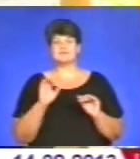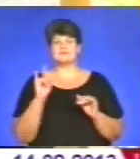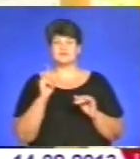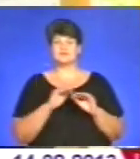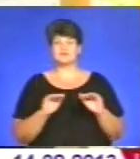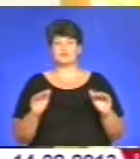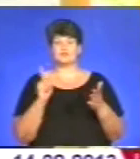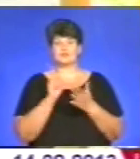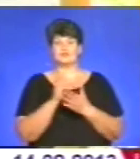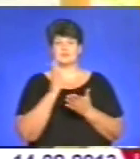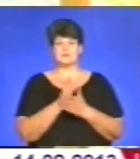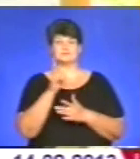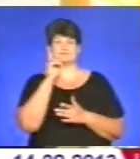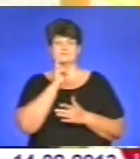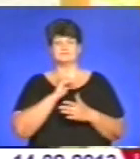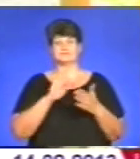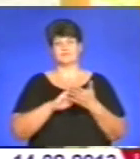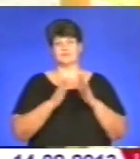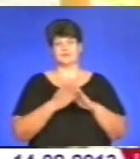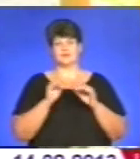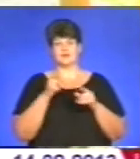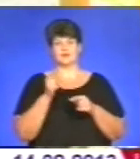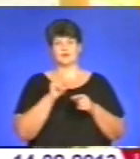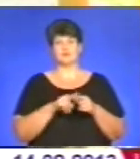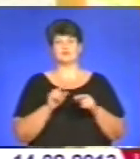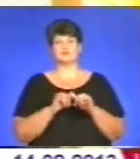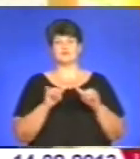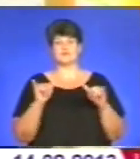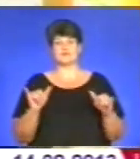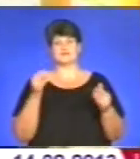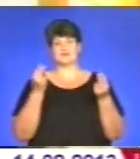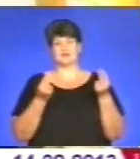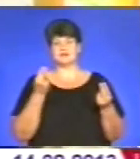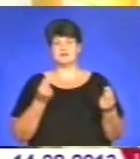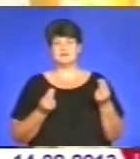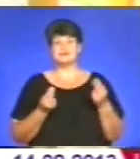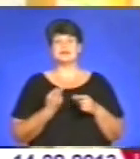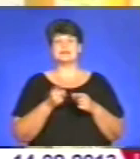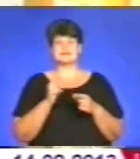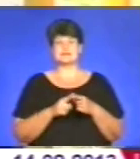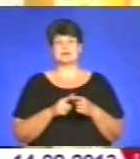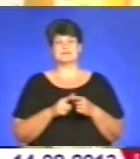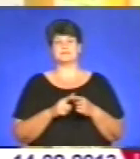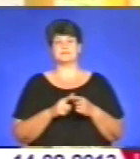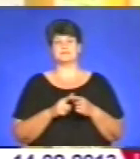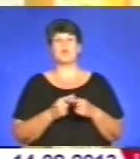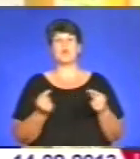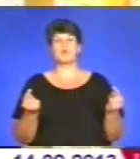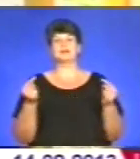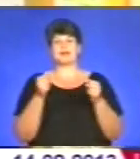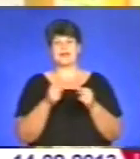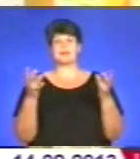мають мати комфортні умови для того, щоб розвиватися, гратися. Тому це якраз така конкретна